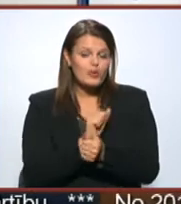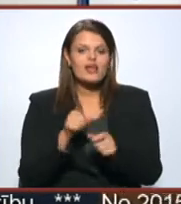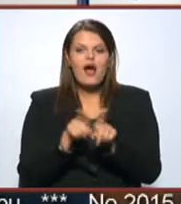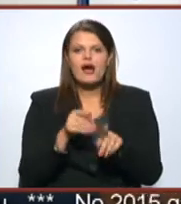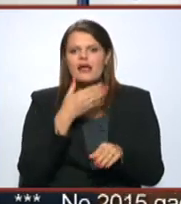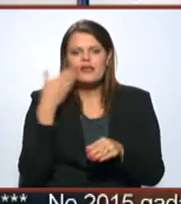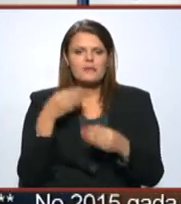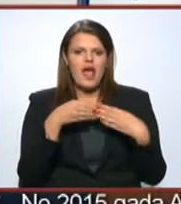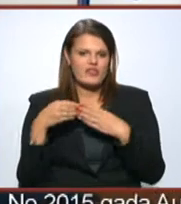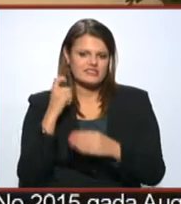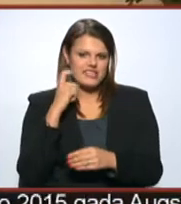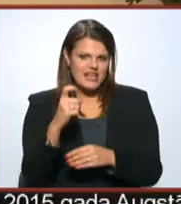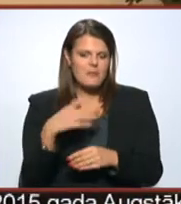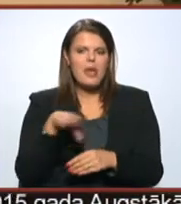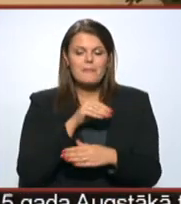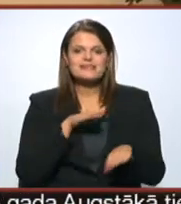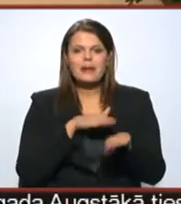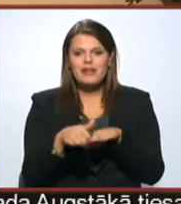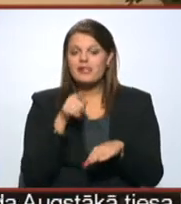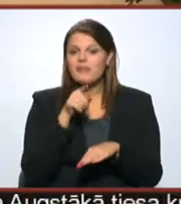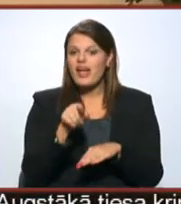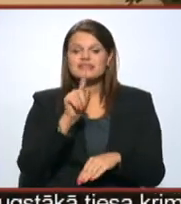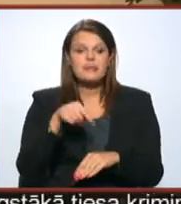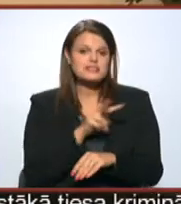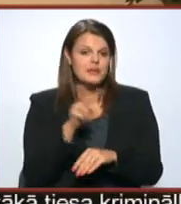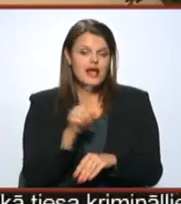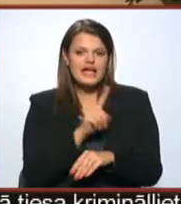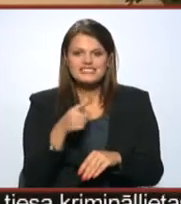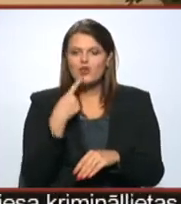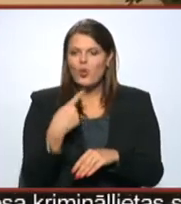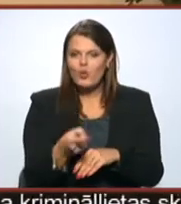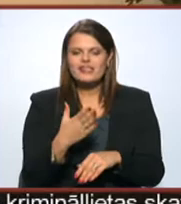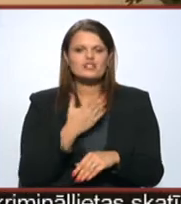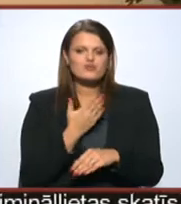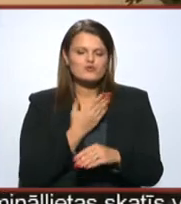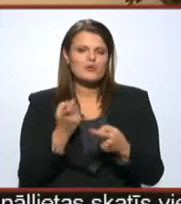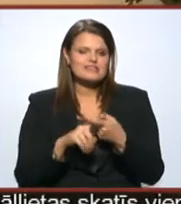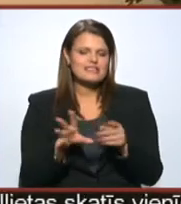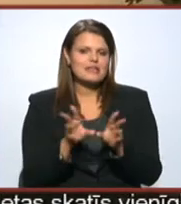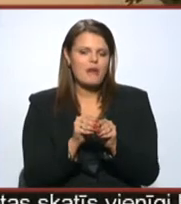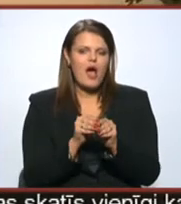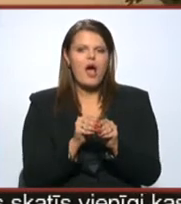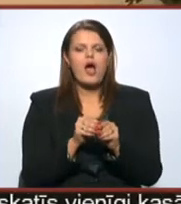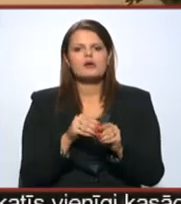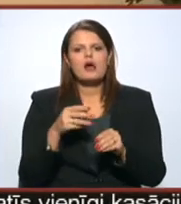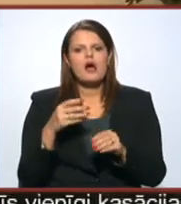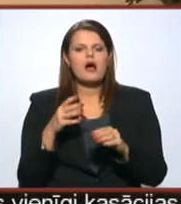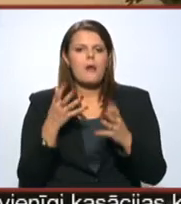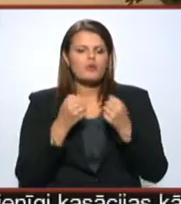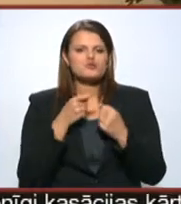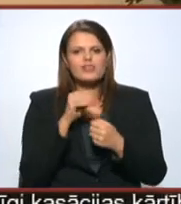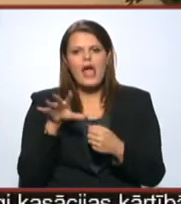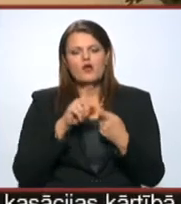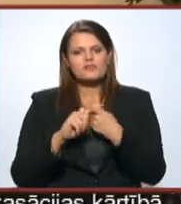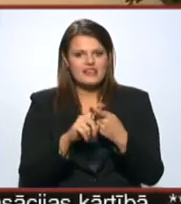kā arī paši tramvai. Mēs pildījām tās prasības, kas ir noteikti mūsu saistībās apgūstotu Eiropas savinības